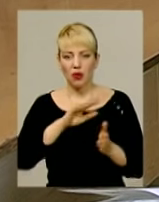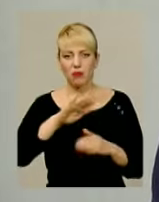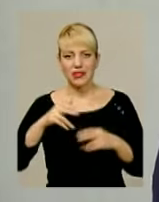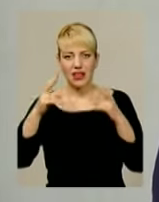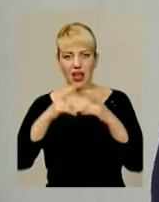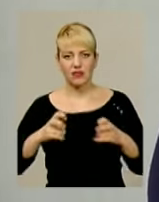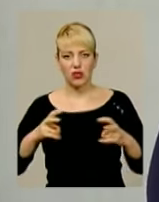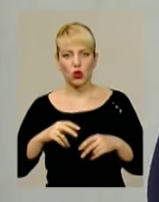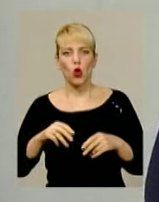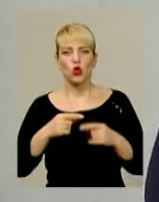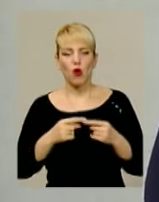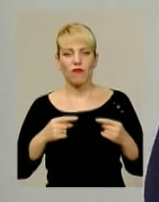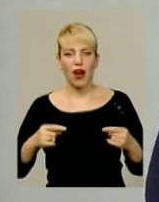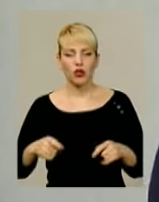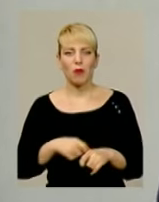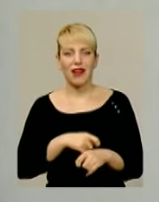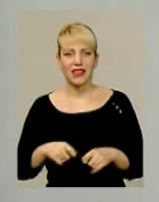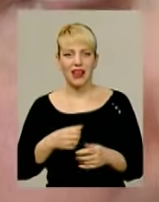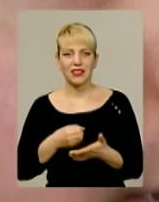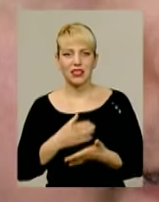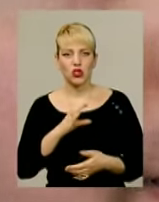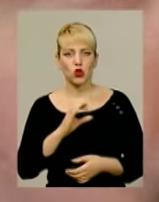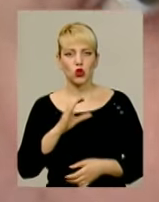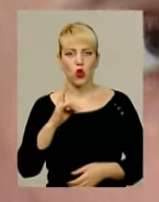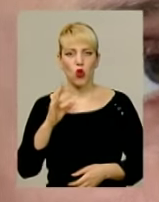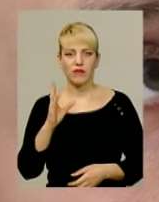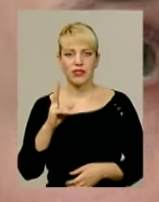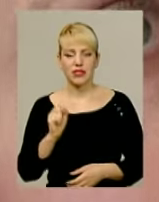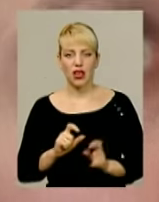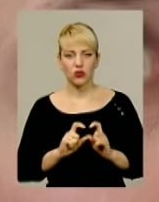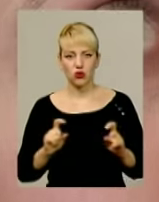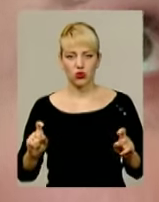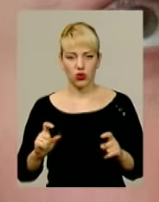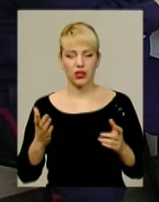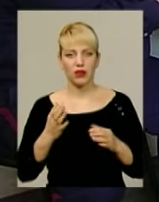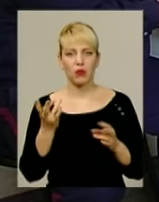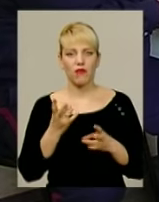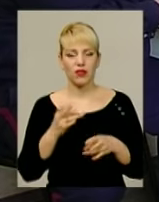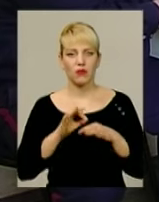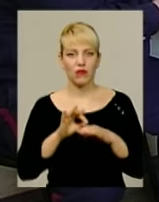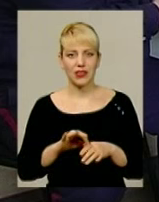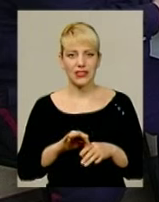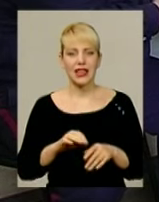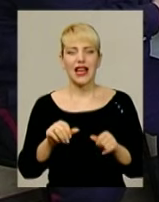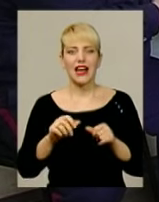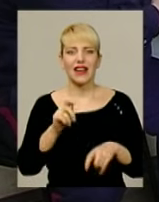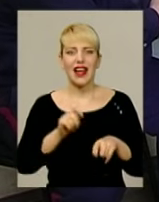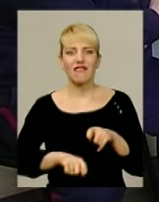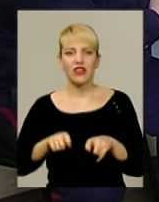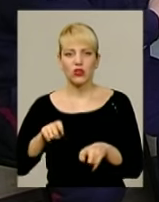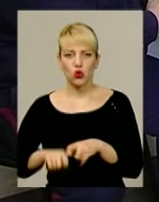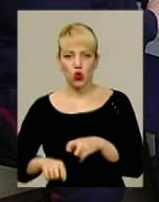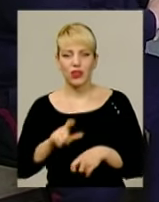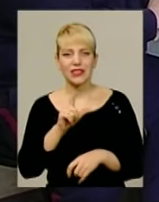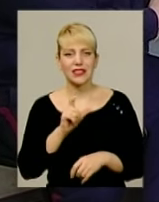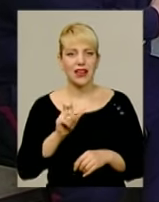товарно-матеріальних цінностей Соснівської школи, яку мають здійснити рівізору з Хмельницького. Але досі чомусь так і не здійснили,